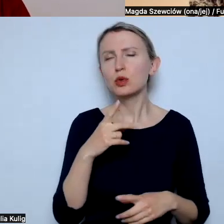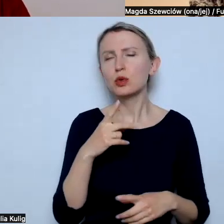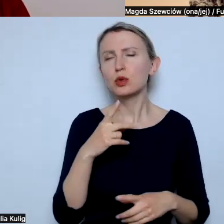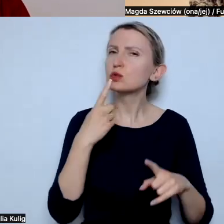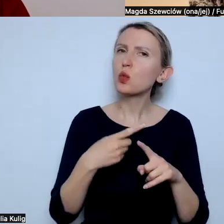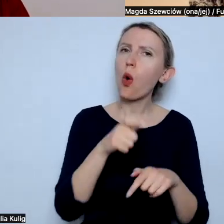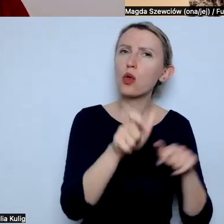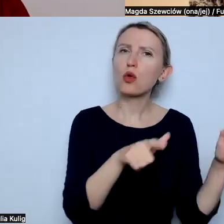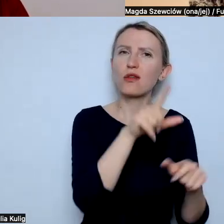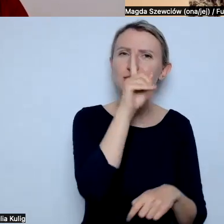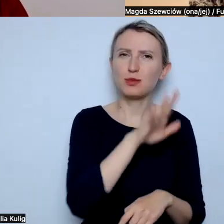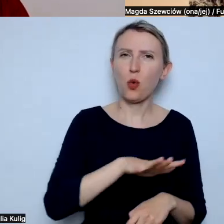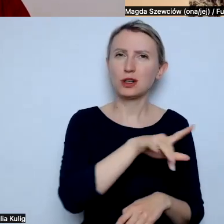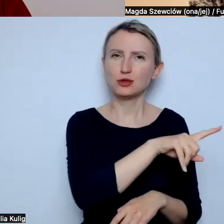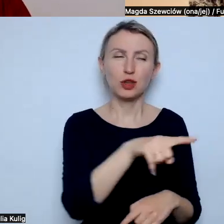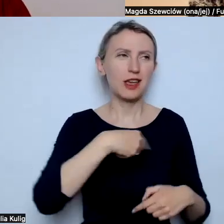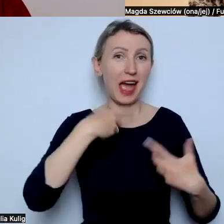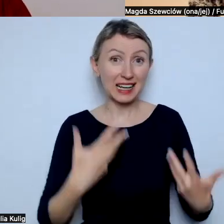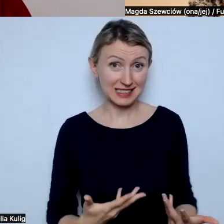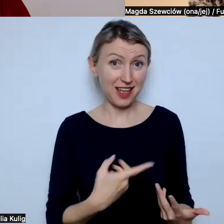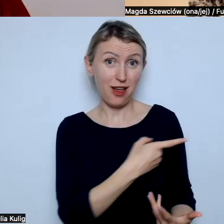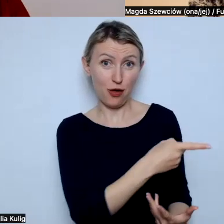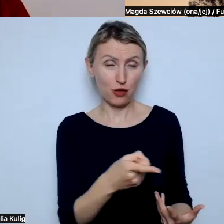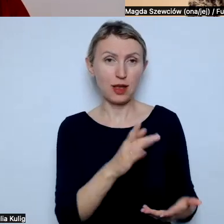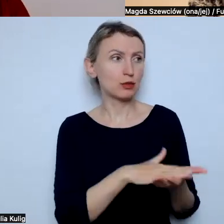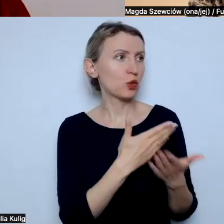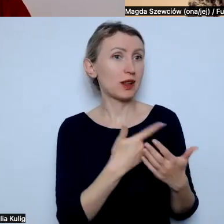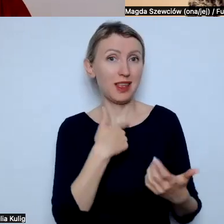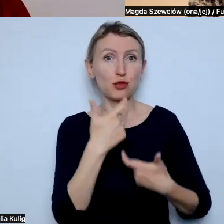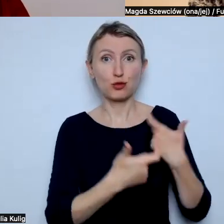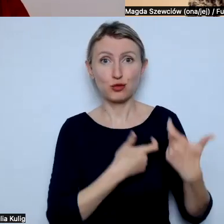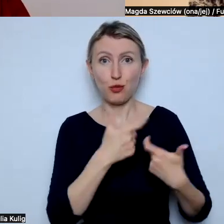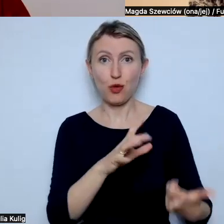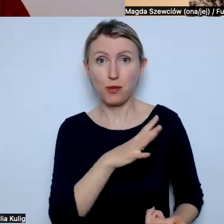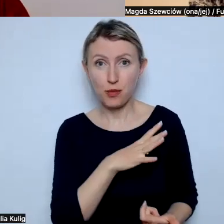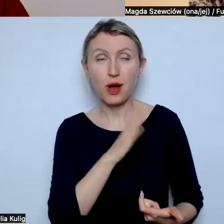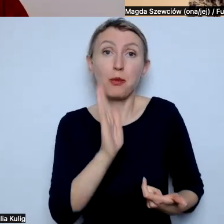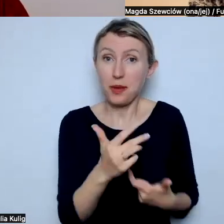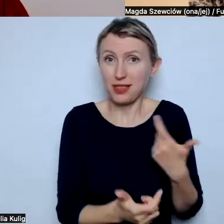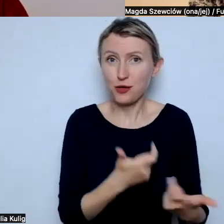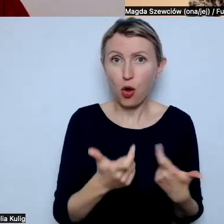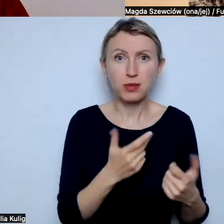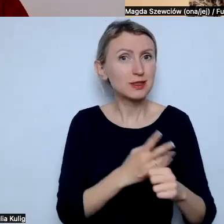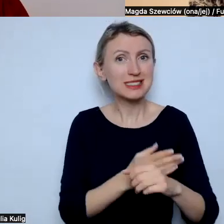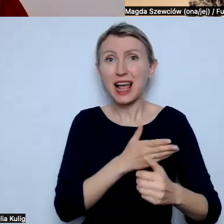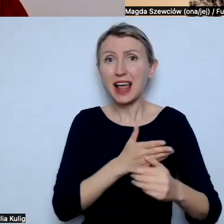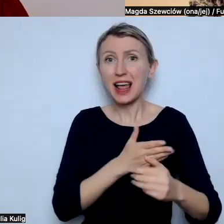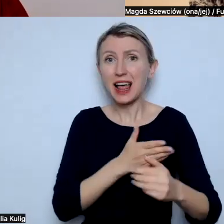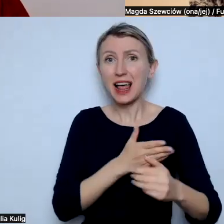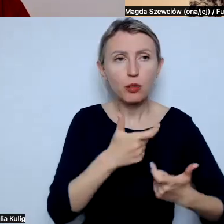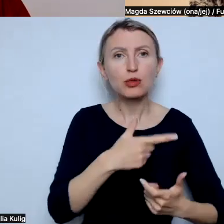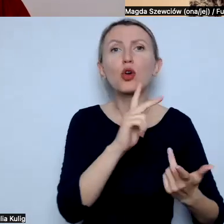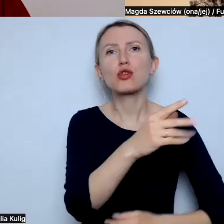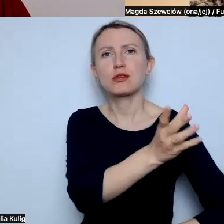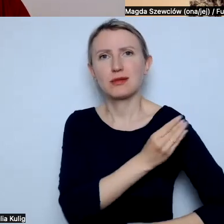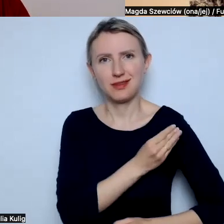społeczności. To znaczy ja bym chciała, żeby jeśli to kiedyś zrobiłam albo zrobię, to żeby mi po prostu zwrócono na to uwagę,